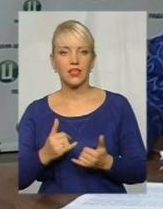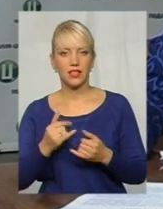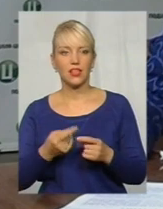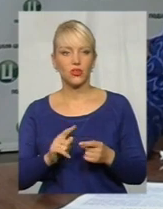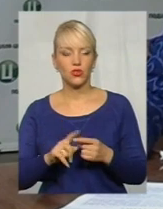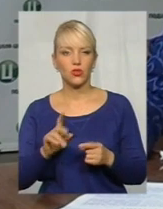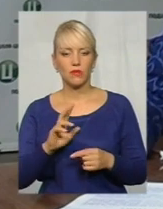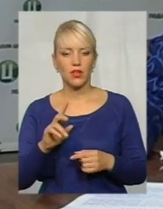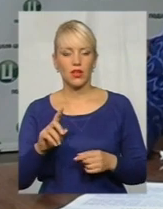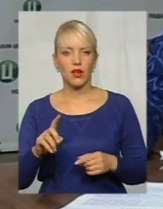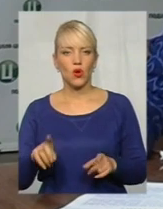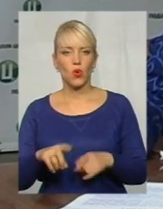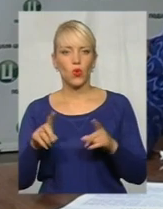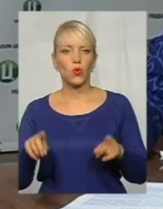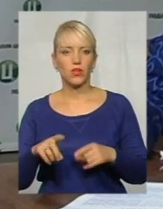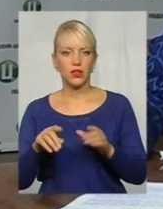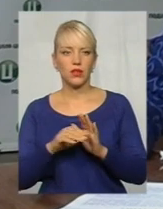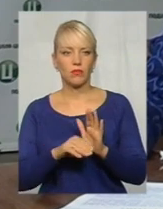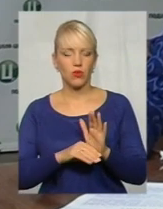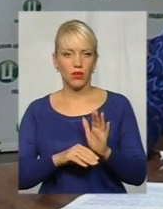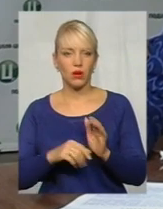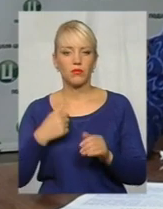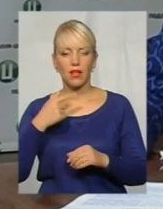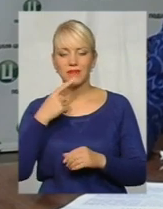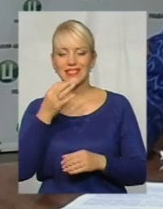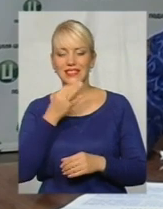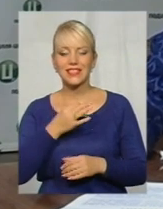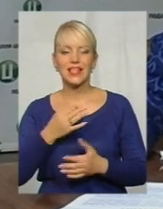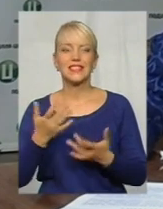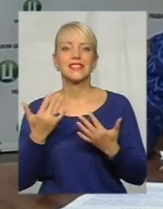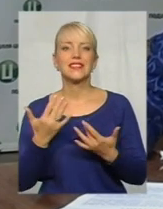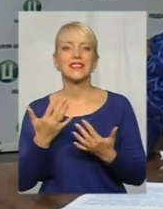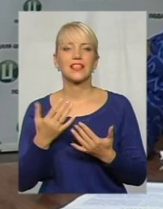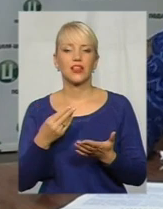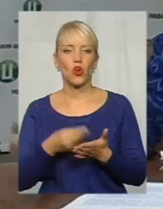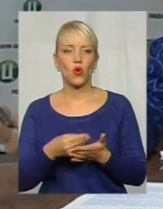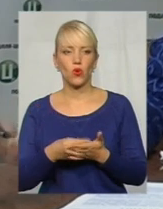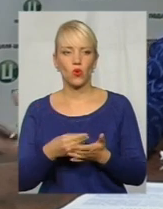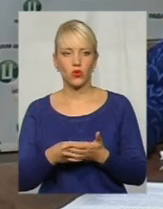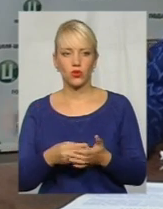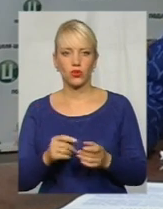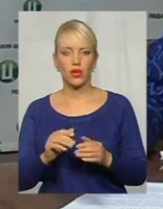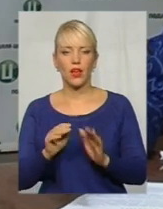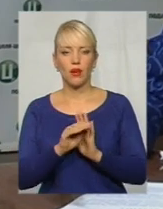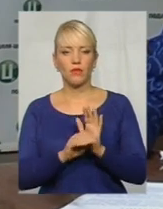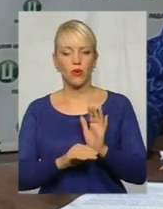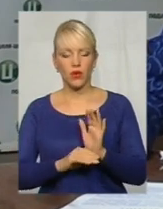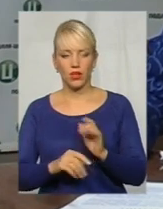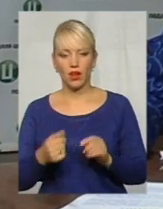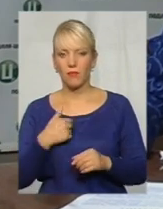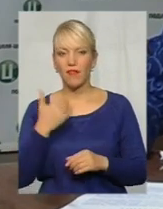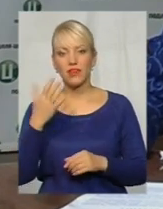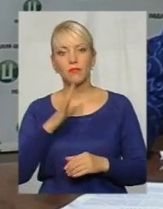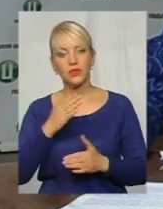програму, нам сказали, скільки кошту якою. То ви зверталися, мабуть, в комерційний відділ, а я вам пропоную прийти до нас на ефір.